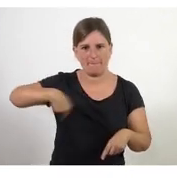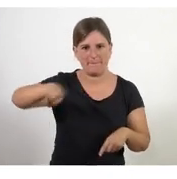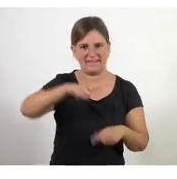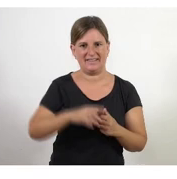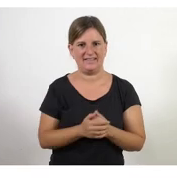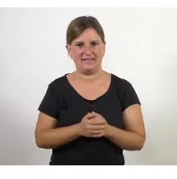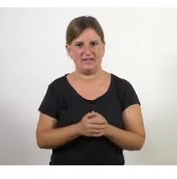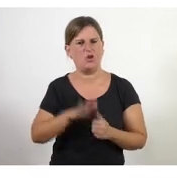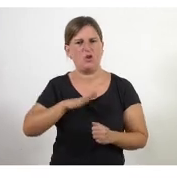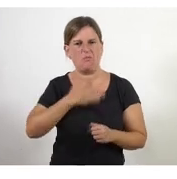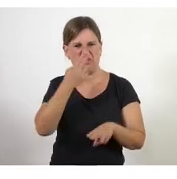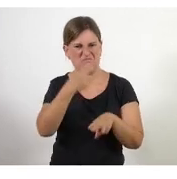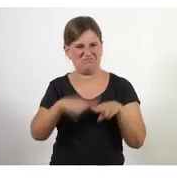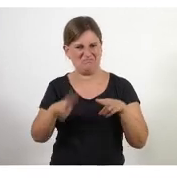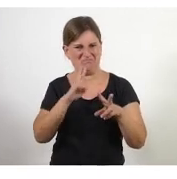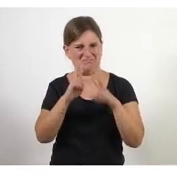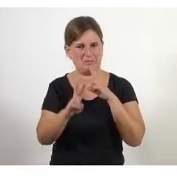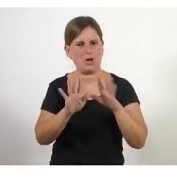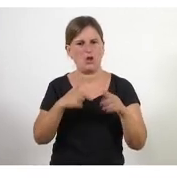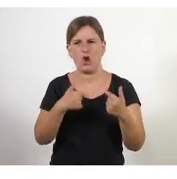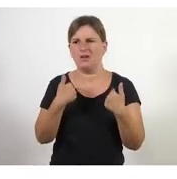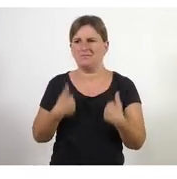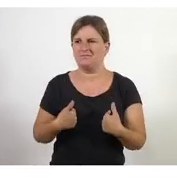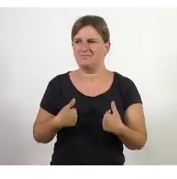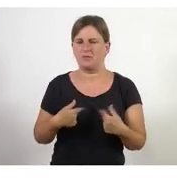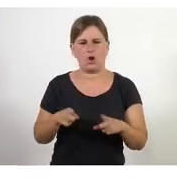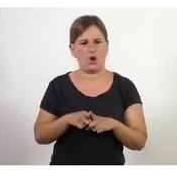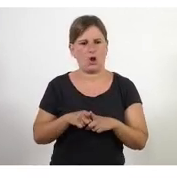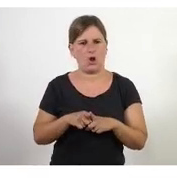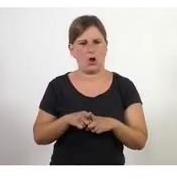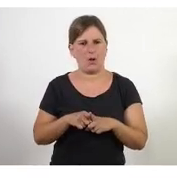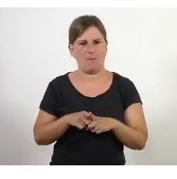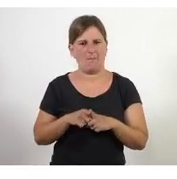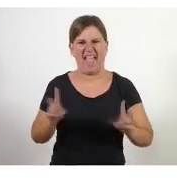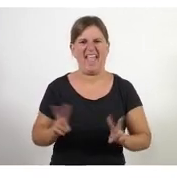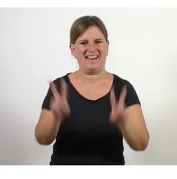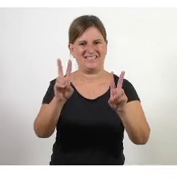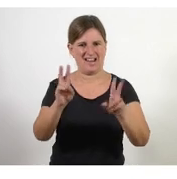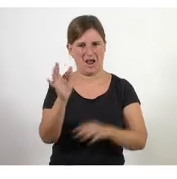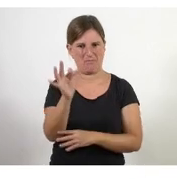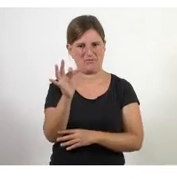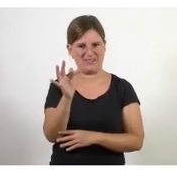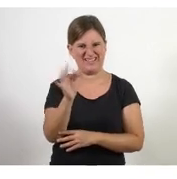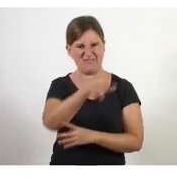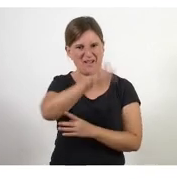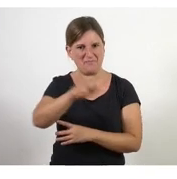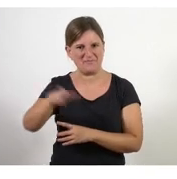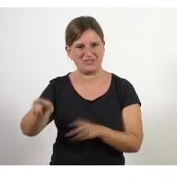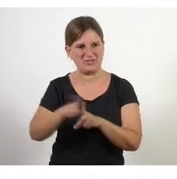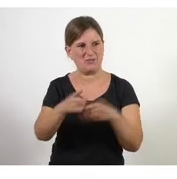potser sonarà raro però he sentit com aquesta bona energia de la gent aquest punt participatiu